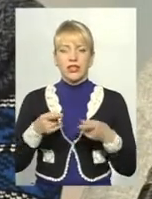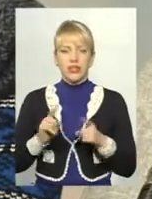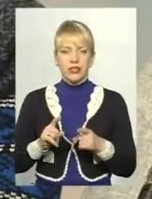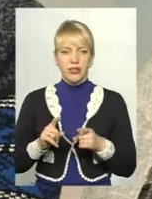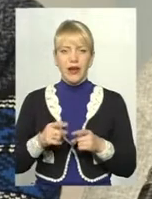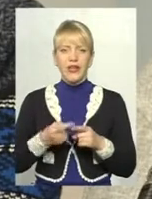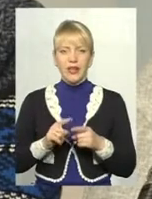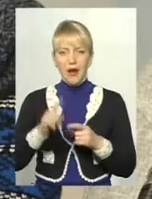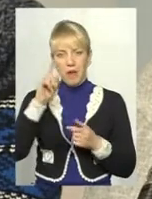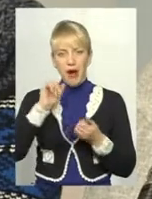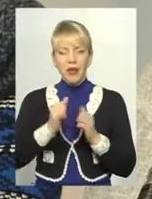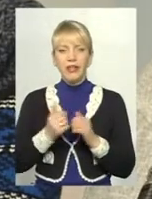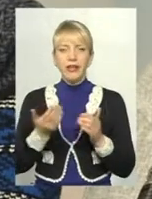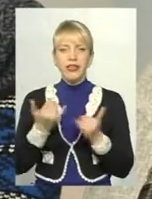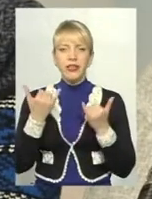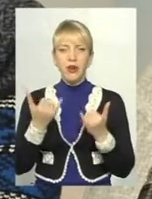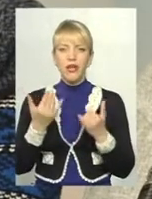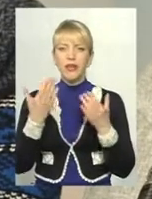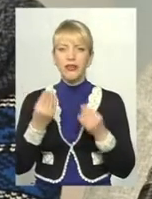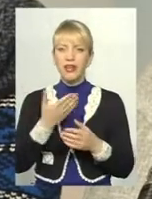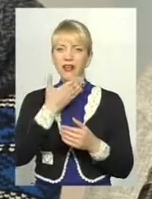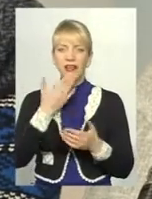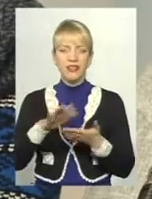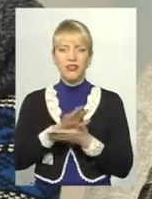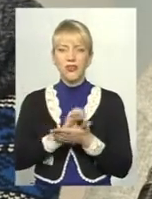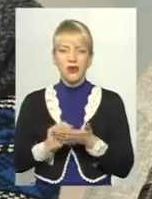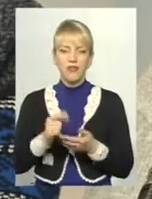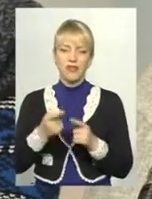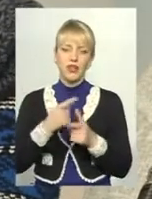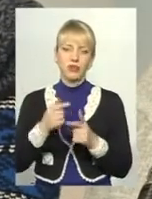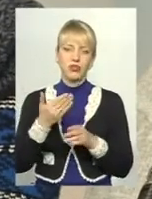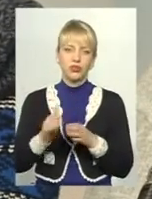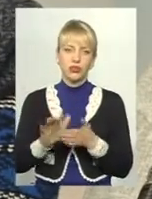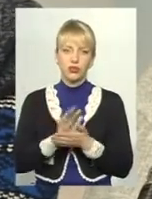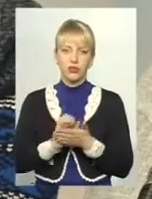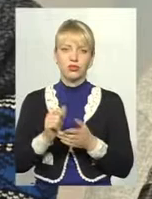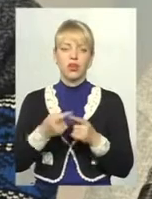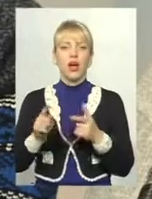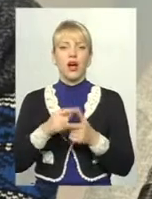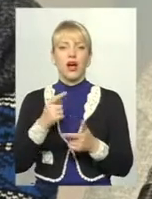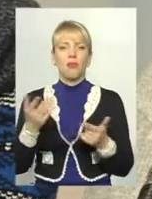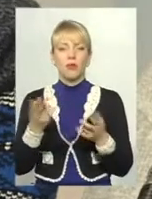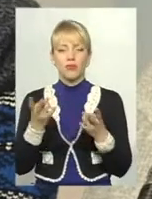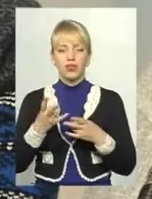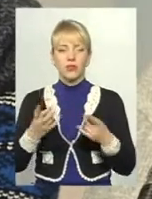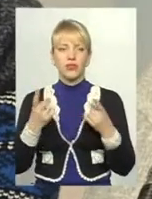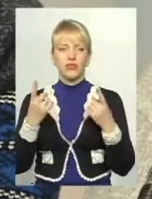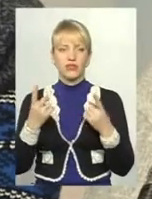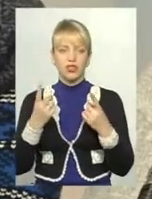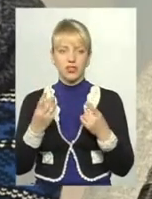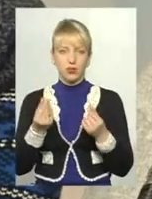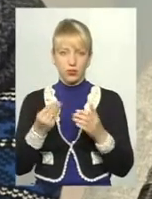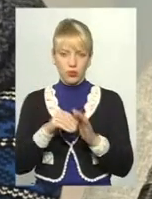ті пам'ятки, які ще сьогодні не зруйновані, або частково, або потребують не надазвичайно значних таких